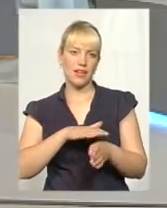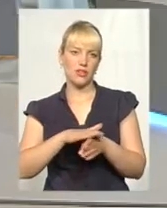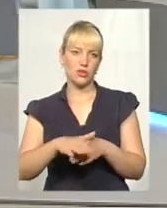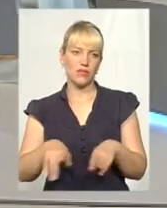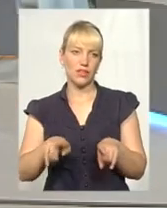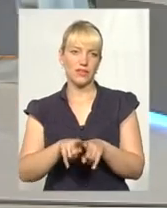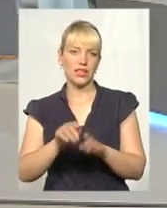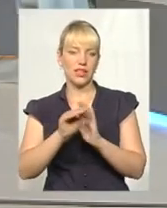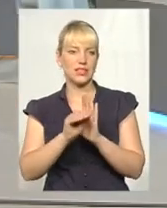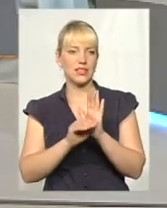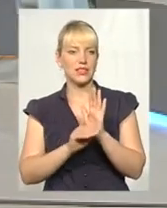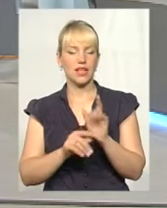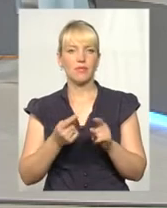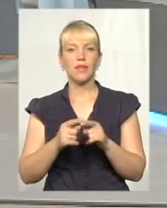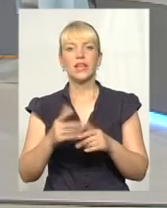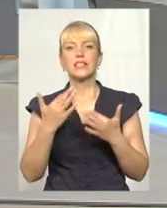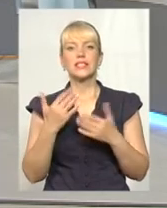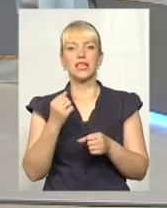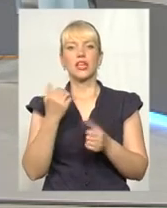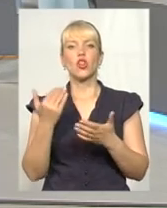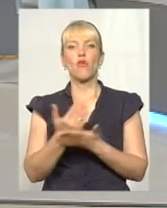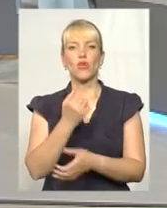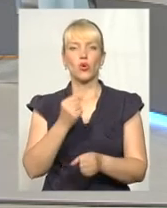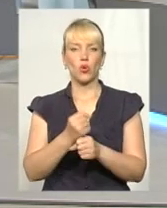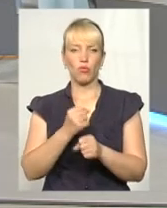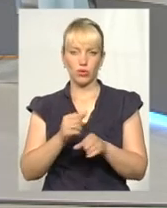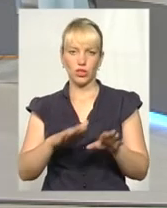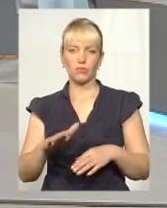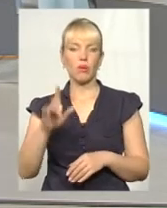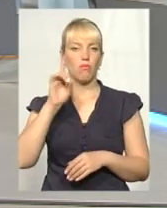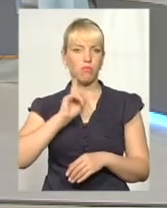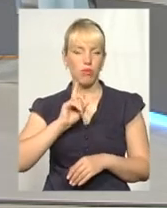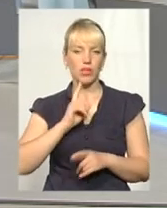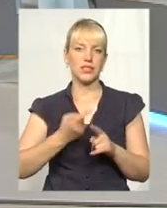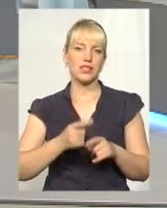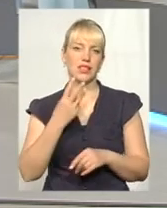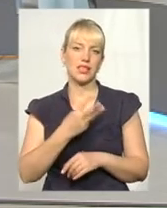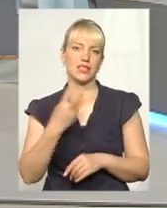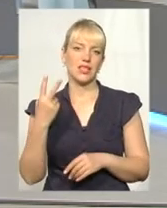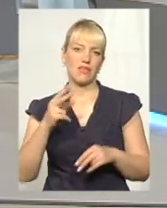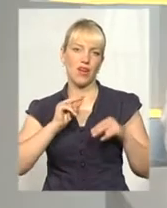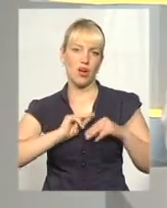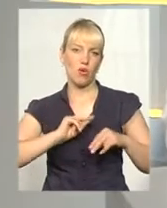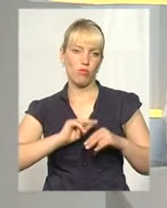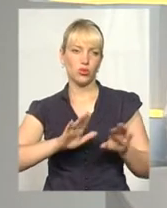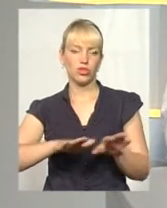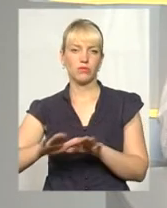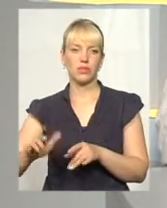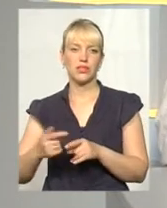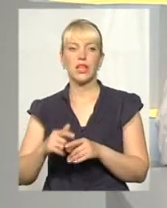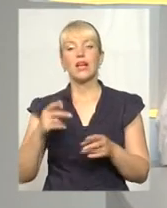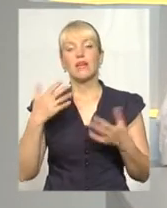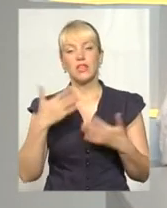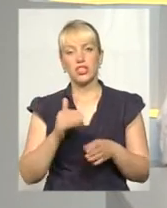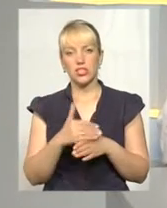асистента педагогу. Скільки нових робочих місців? 32, поки що. Поки що потрібно 32 фахівця. Частина з них